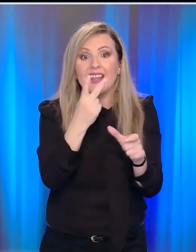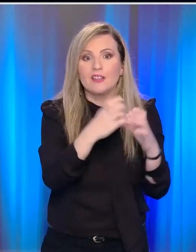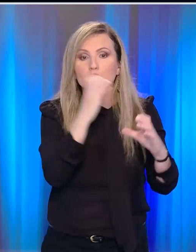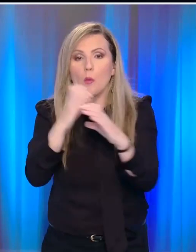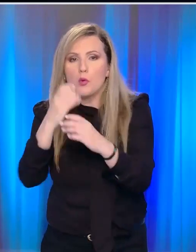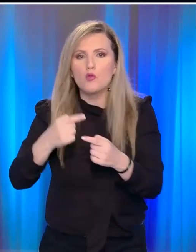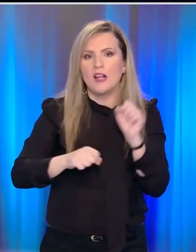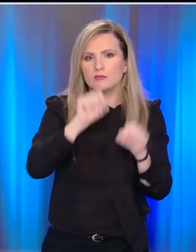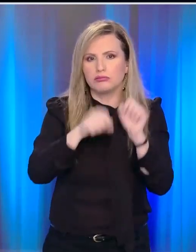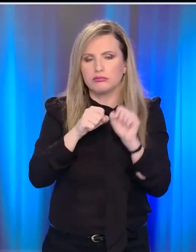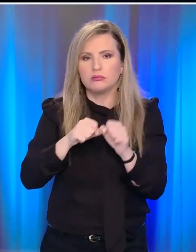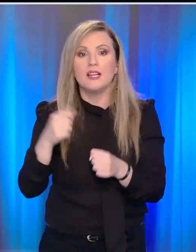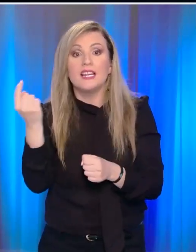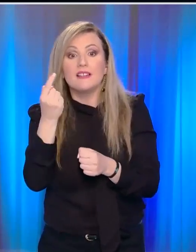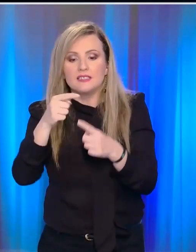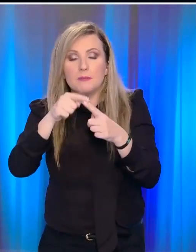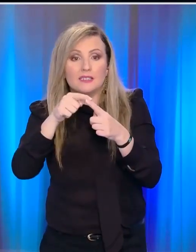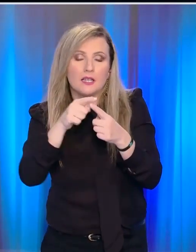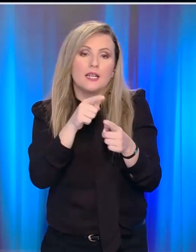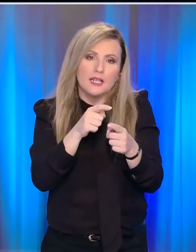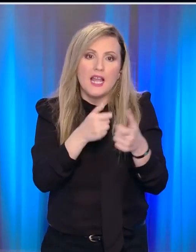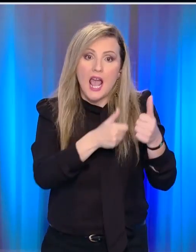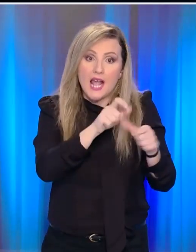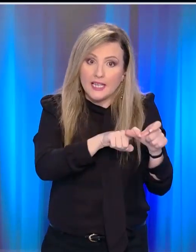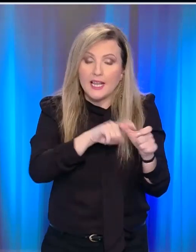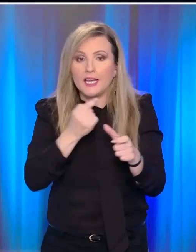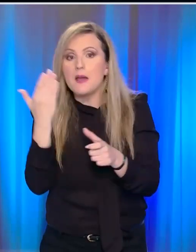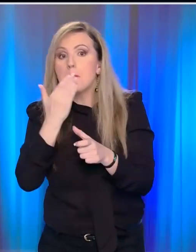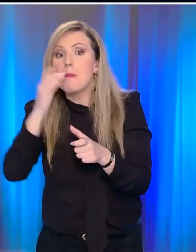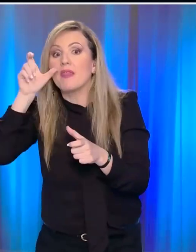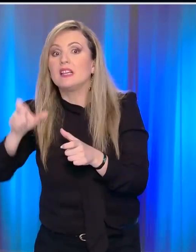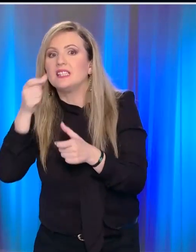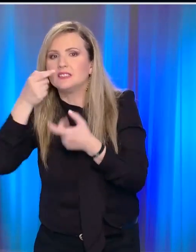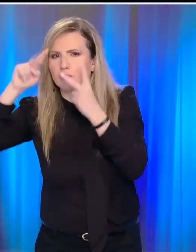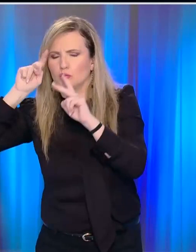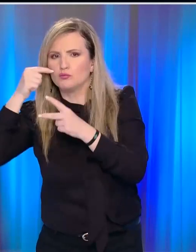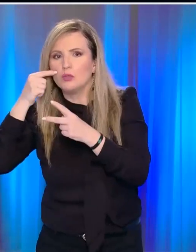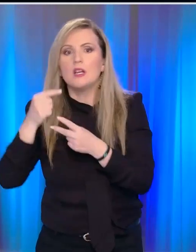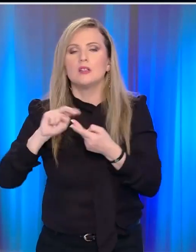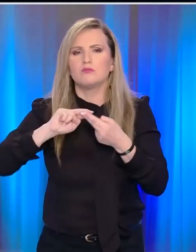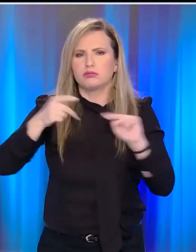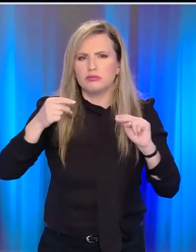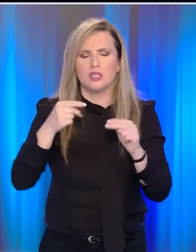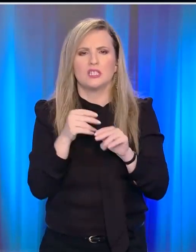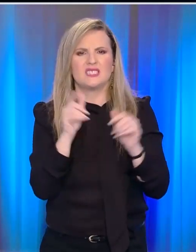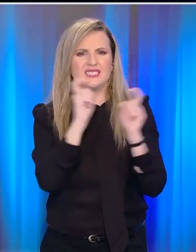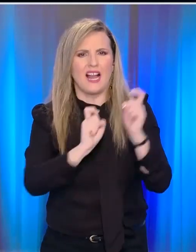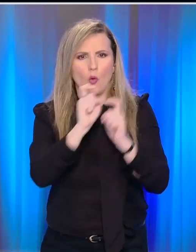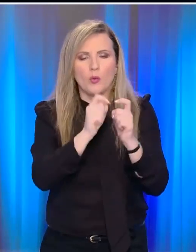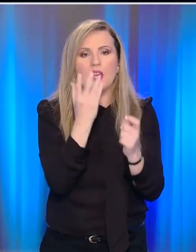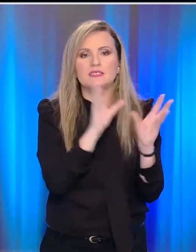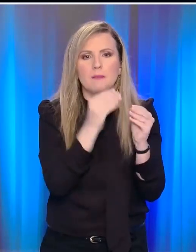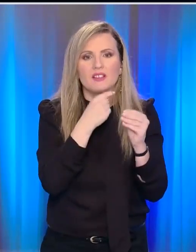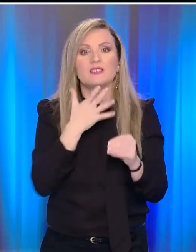Τοπικά μέσα ενημέρωσης μεταδίδουν ότι ο δράστης πιθανώς να είναι μαθητής που βρισκόταν σε διένεξη με συμμαθητές του και σχεδίαζε να πάρει